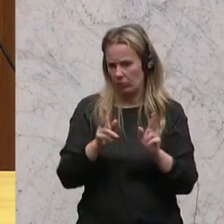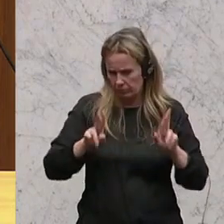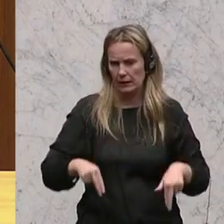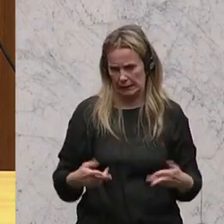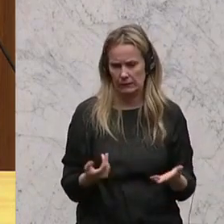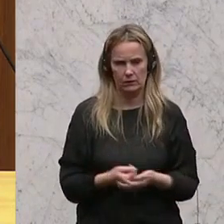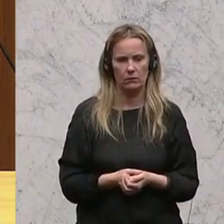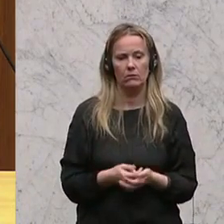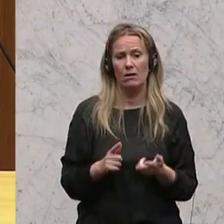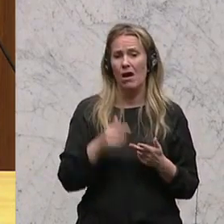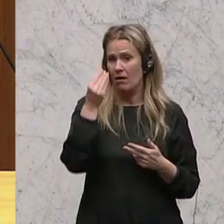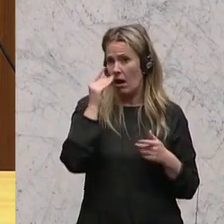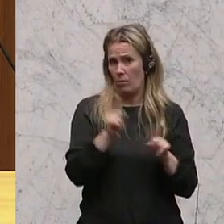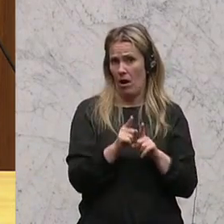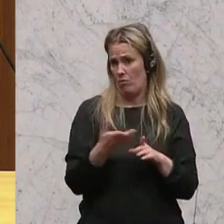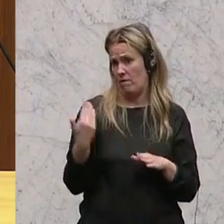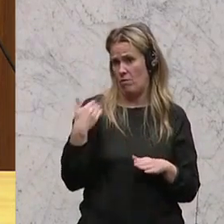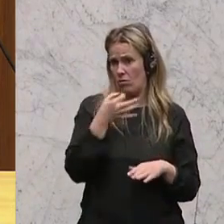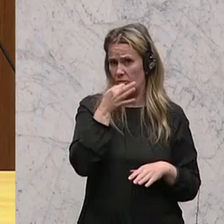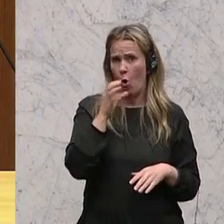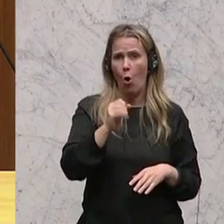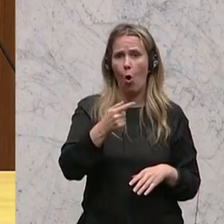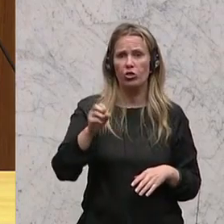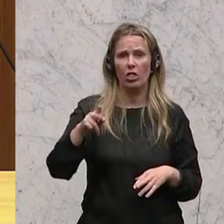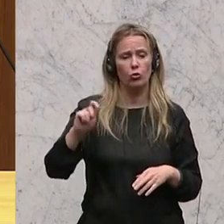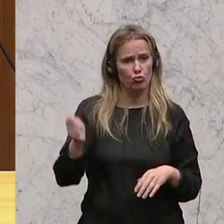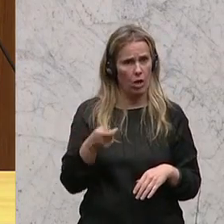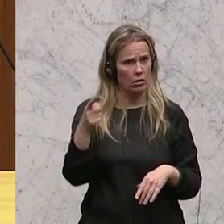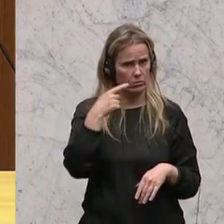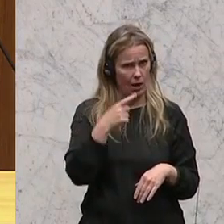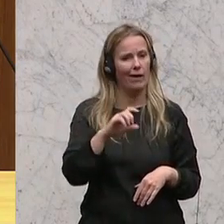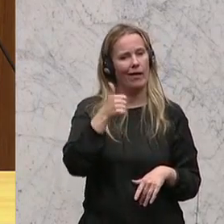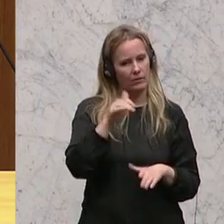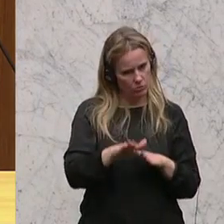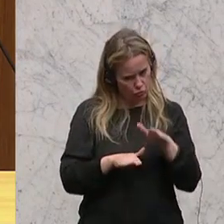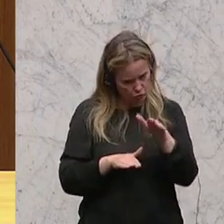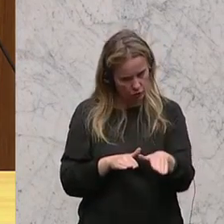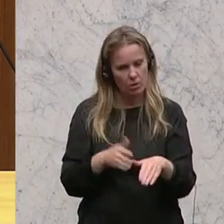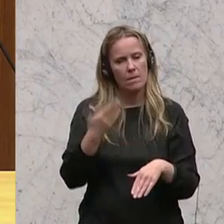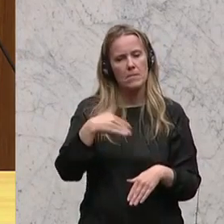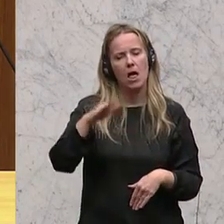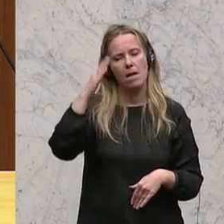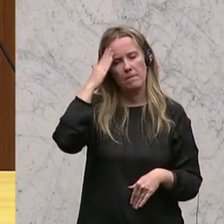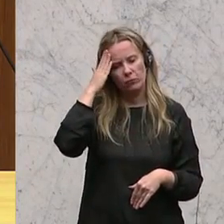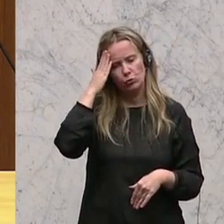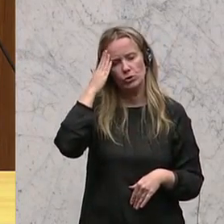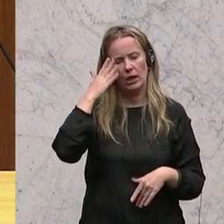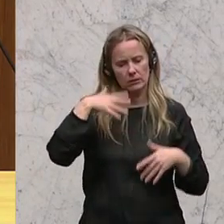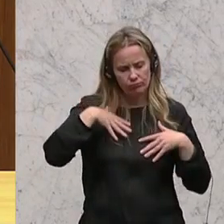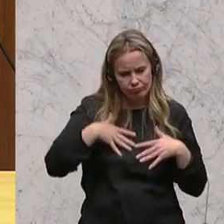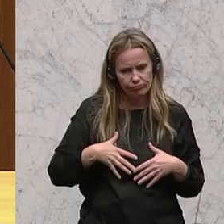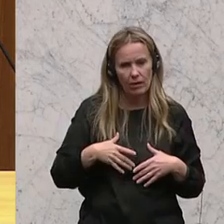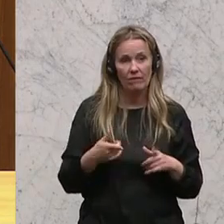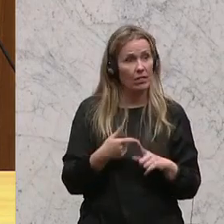auch, wie mein Vorredner Kollege Ottenschläger gesagt hat, dass man im ersten Schritt stärker auf die Bewusstseinsbildung gehen muss. Und wenn